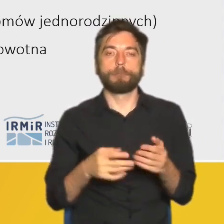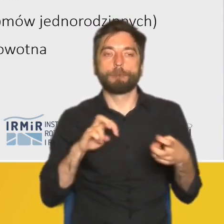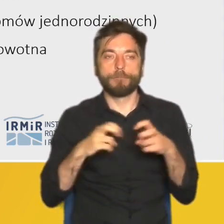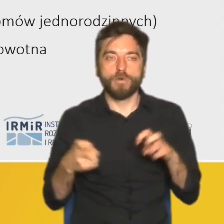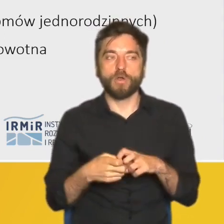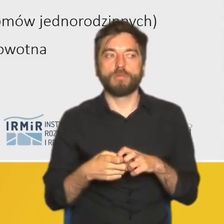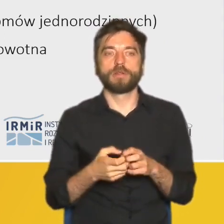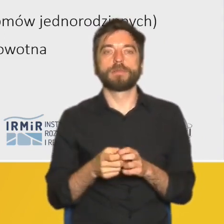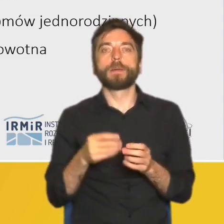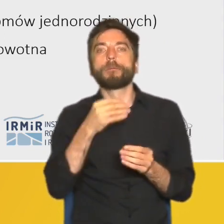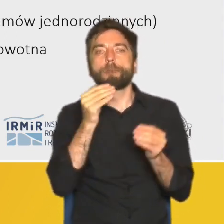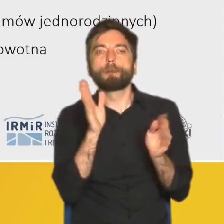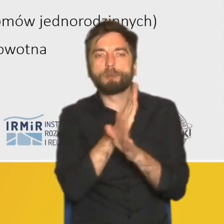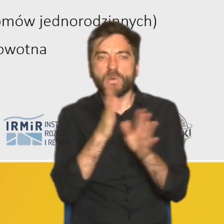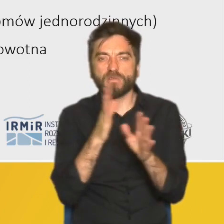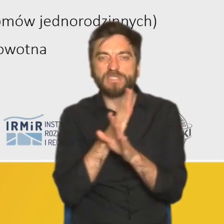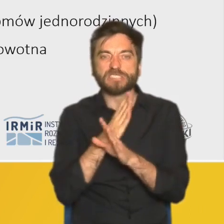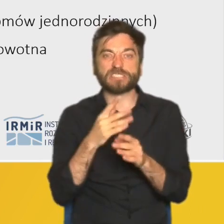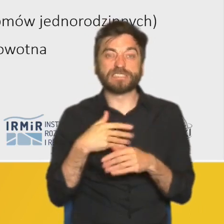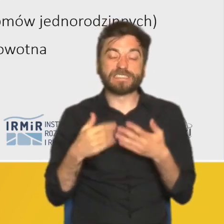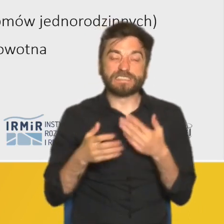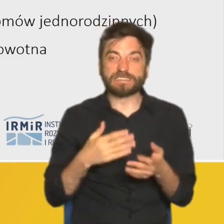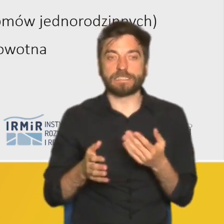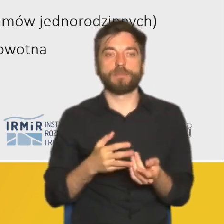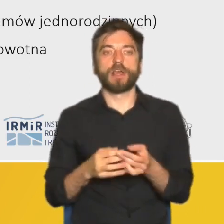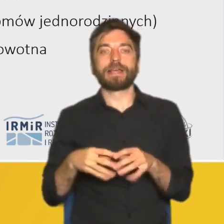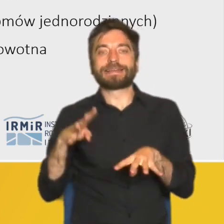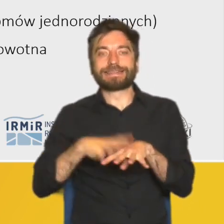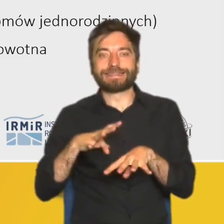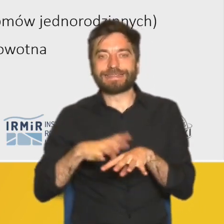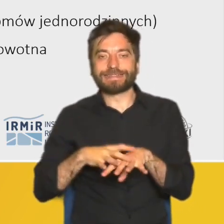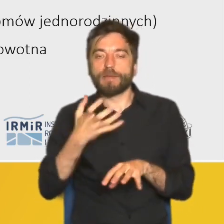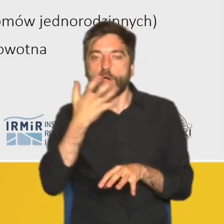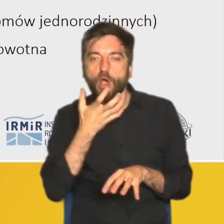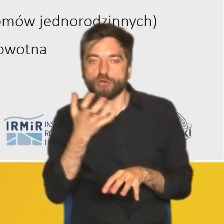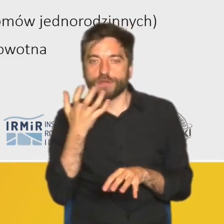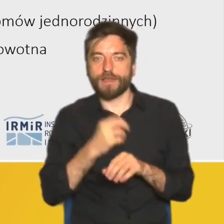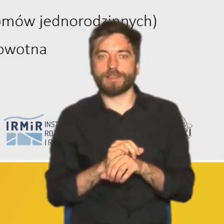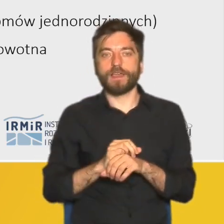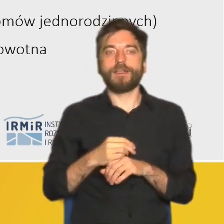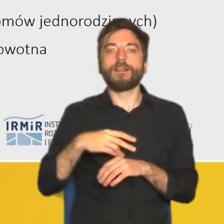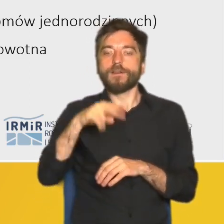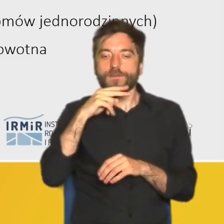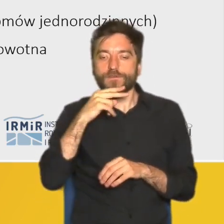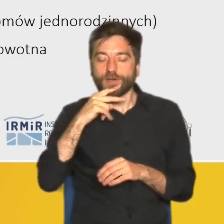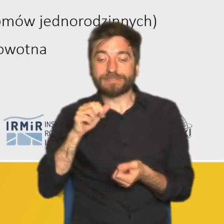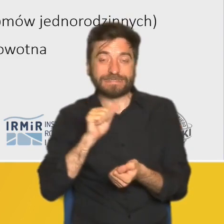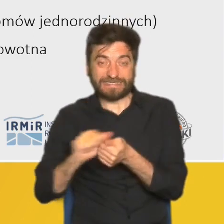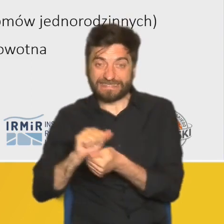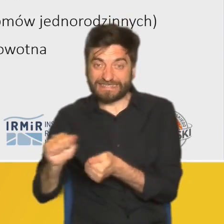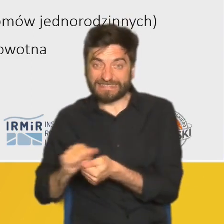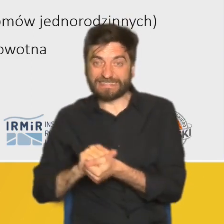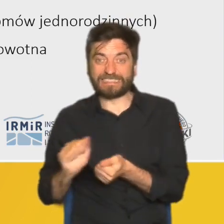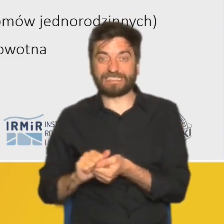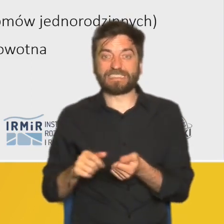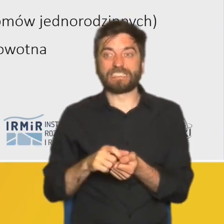przedmieś jest też jakość powietrza z powodu braku przyłączy do systemowego ogrzewania. Ponadto lokalne wody gruntowe potrafią być zanieczyszczone nielegalnym zrzucaniem